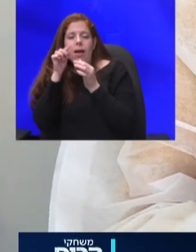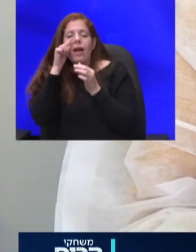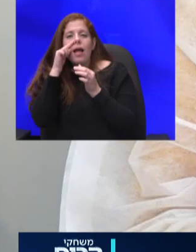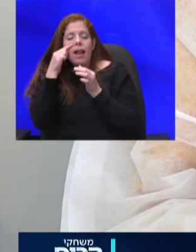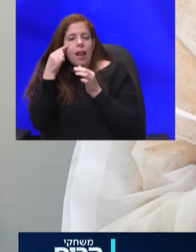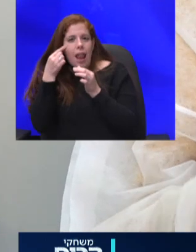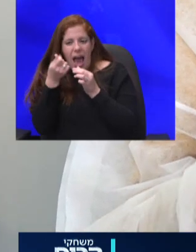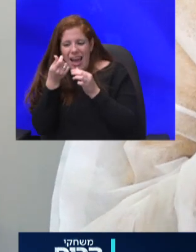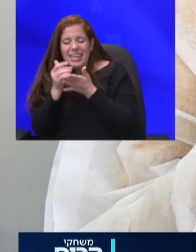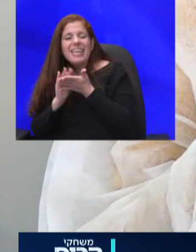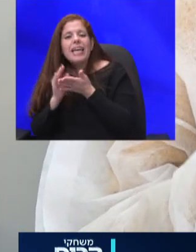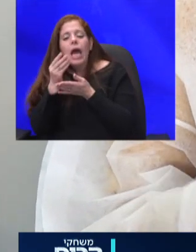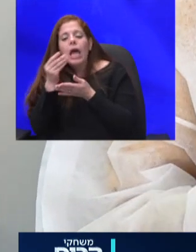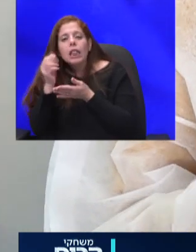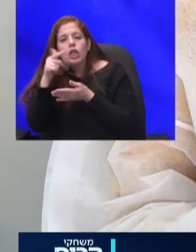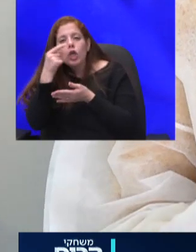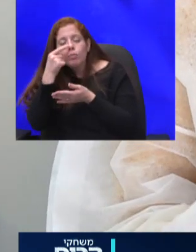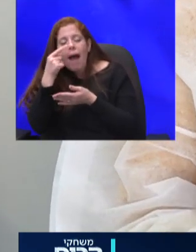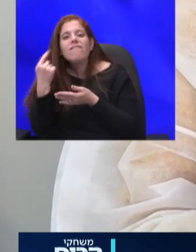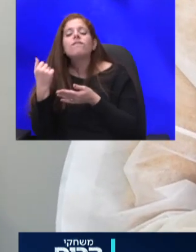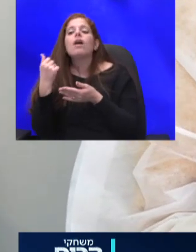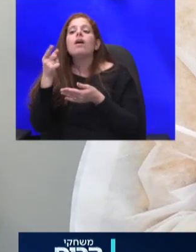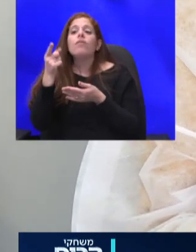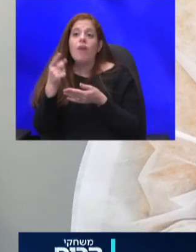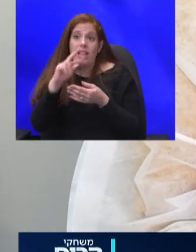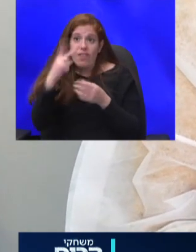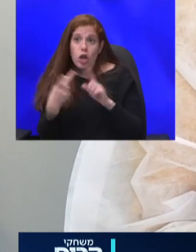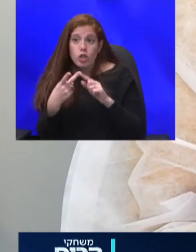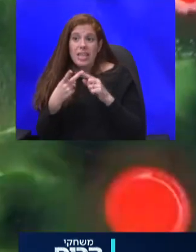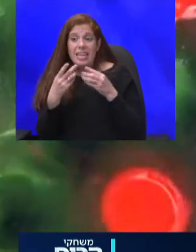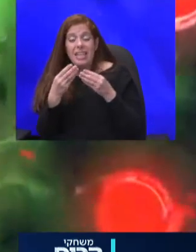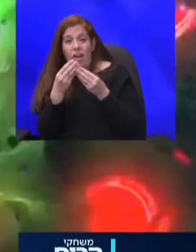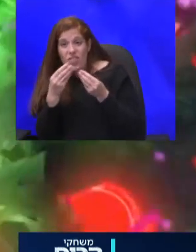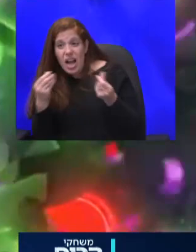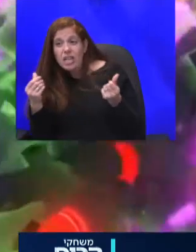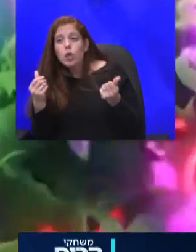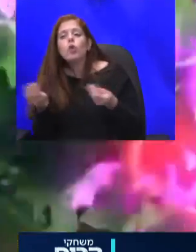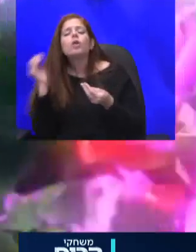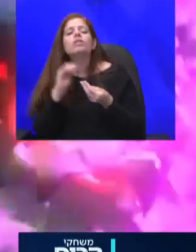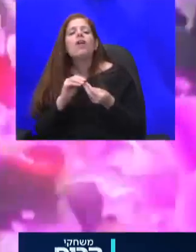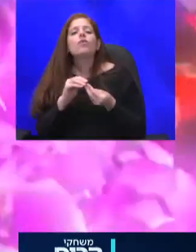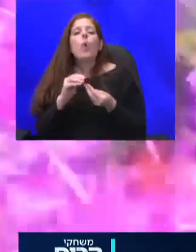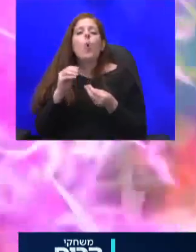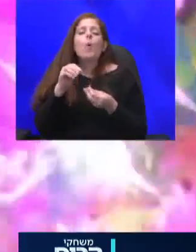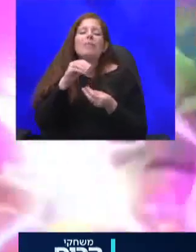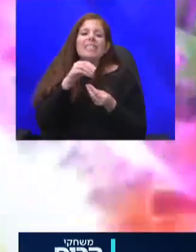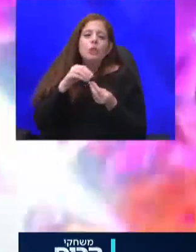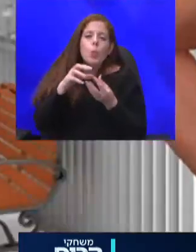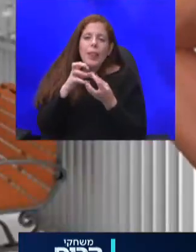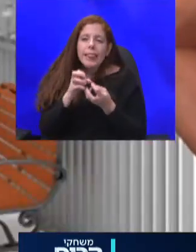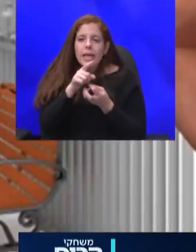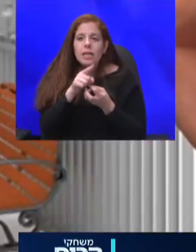השני שאנחנו את ההפקה הזאת בעצם אוספנו לחומציות כי ווירוסים לא חיים בחומצה